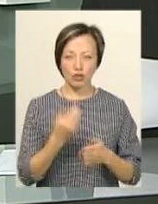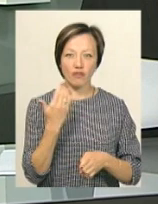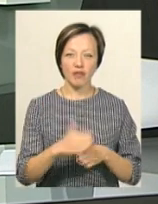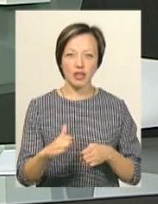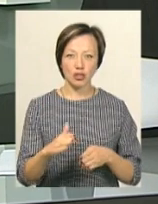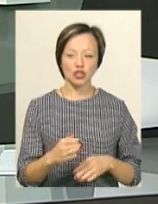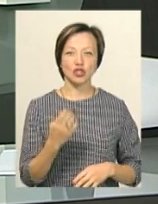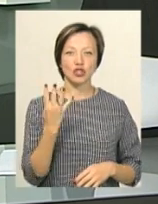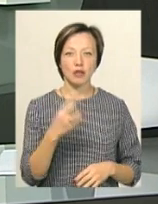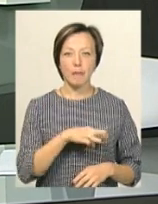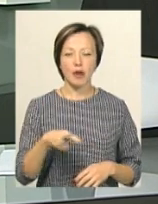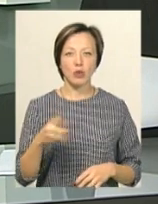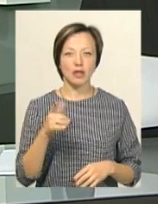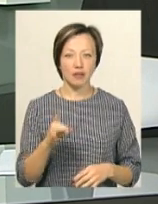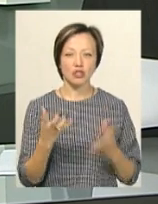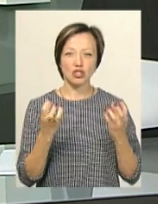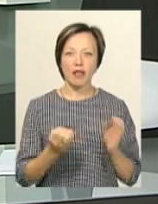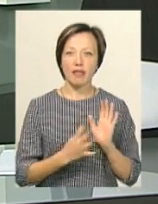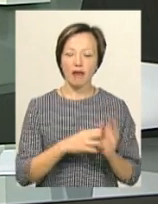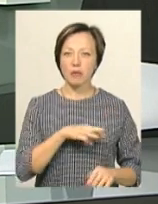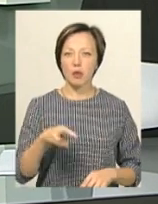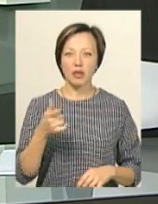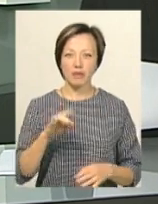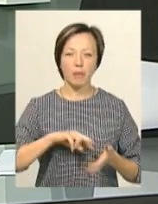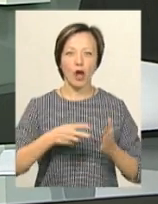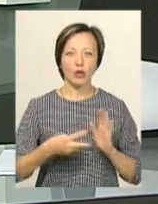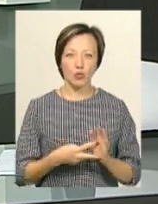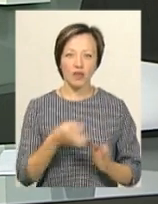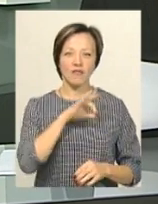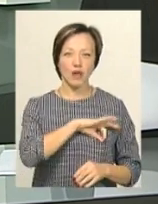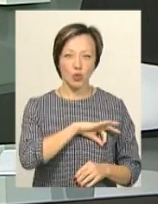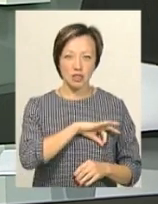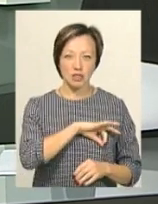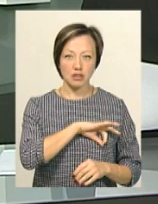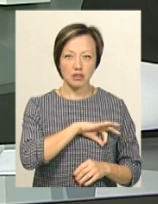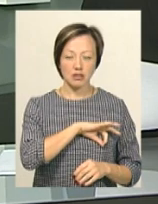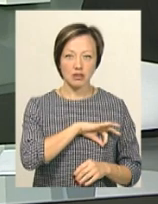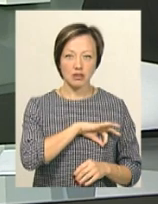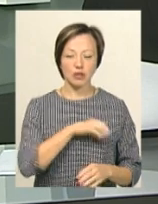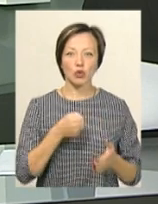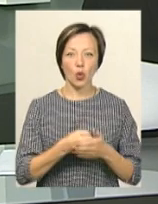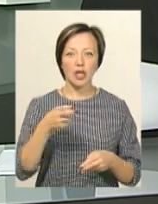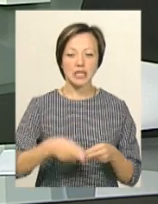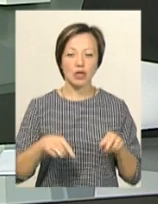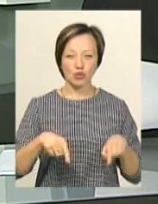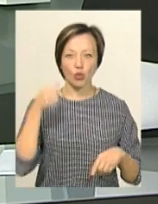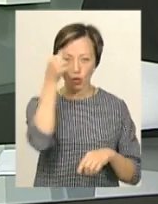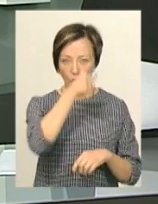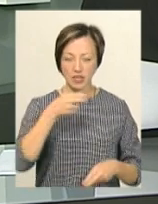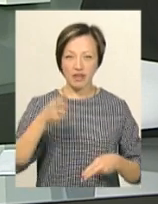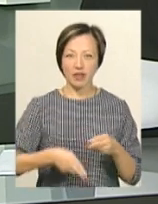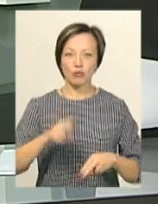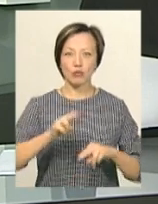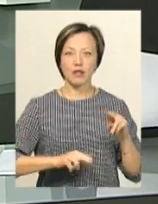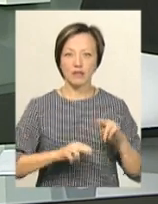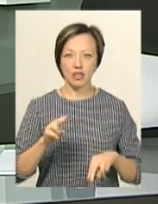виділено 4 мільйони гривень, а ще 9 мільйонів гривень планують використати до кінця цього року для завершення